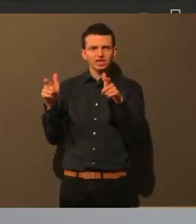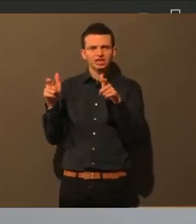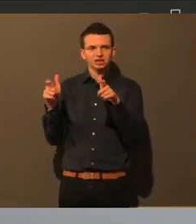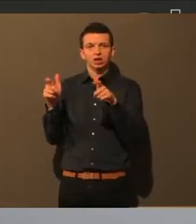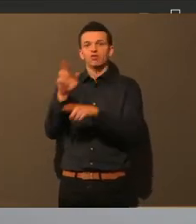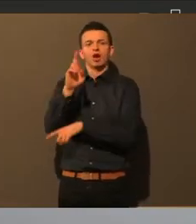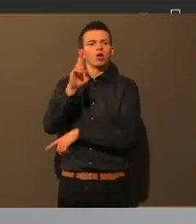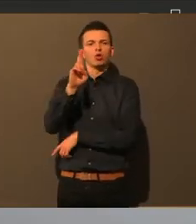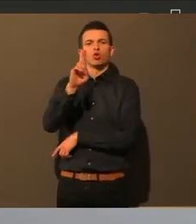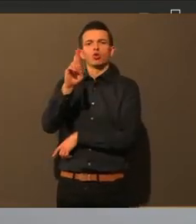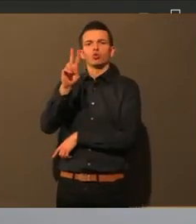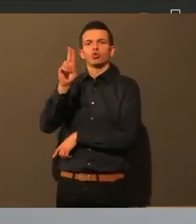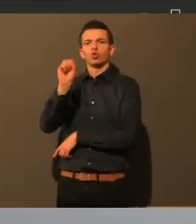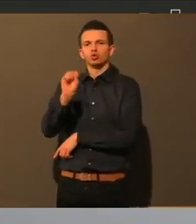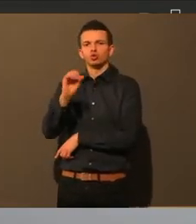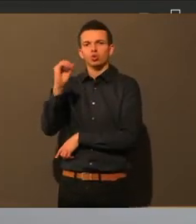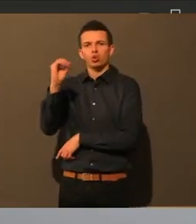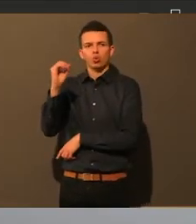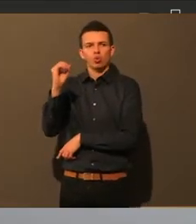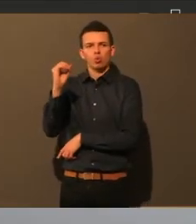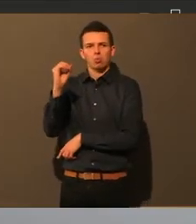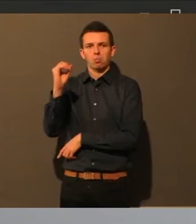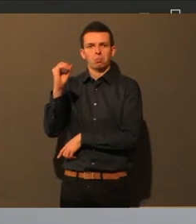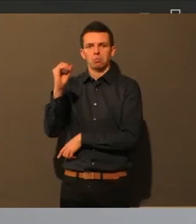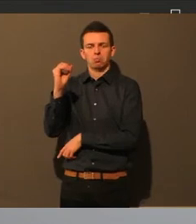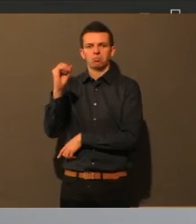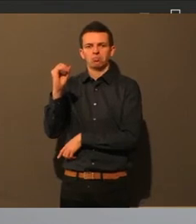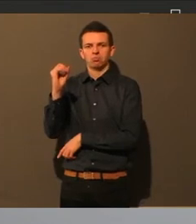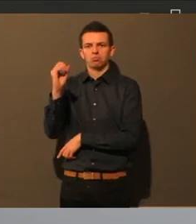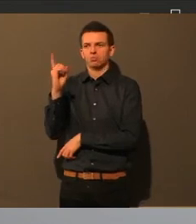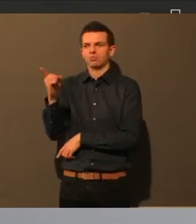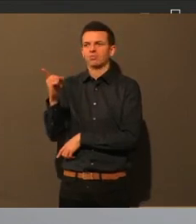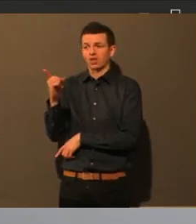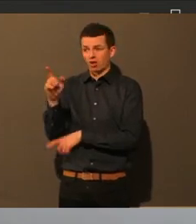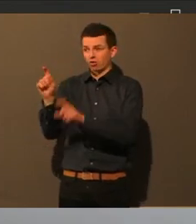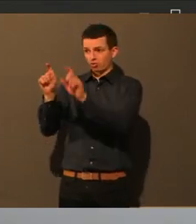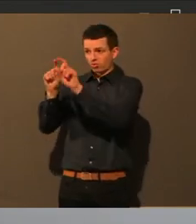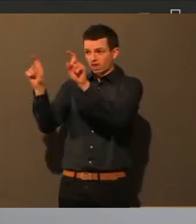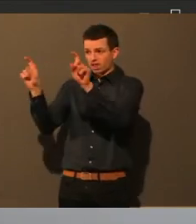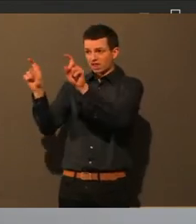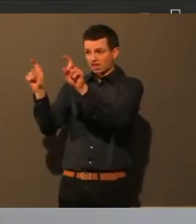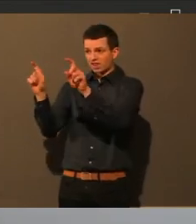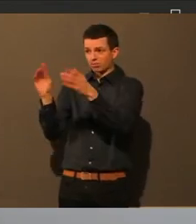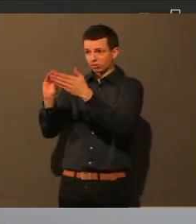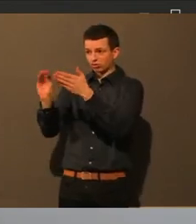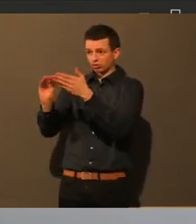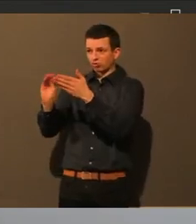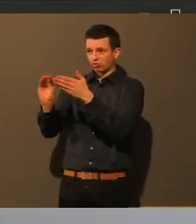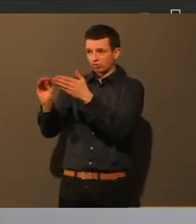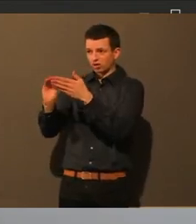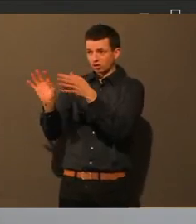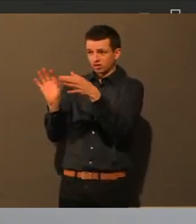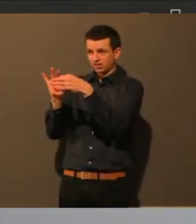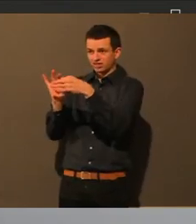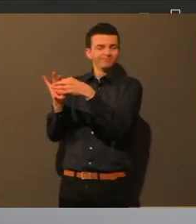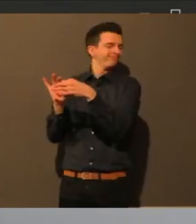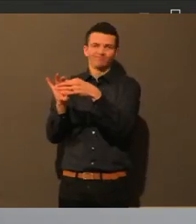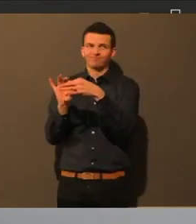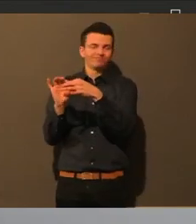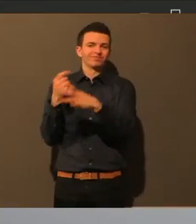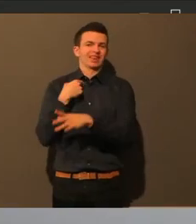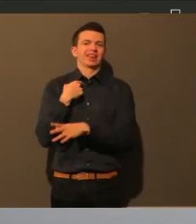allmählich auch dem Ende zu. Nee, anderes zum Lockdown nochmal. Ah, dann vielleicht erst der